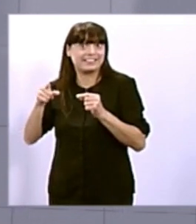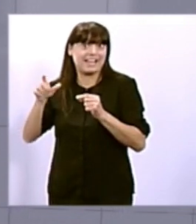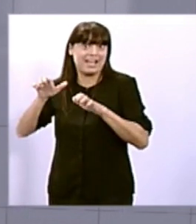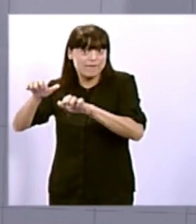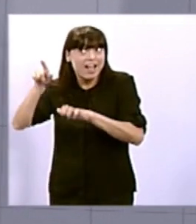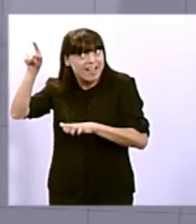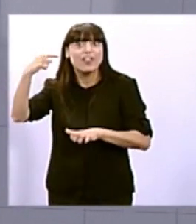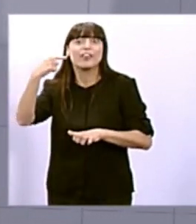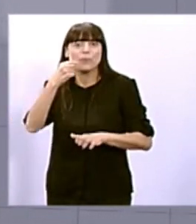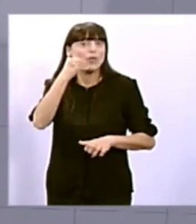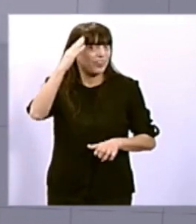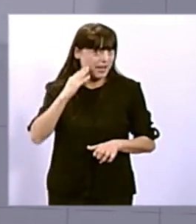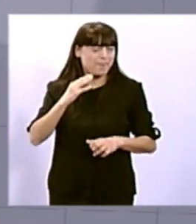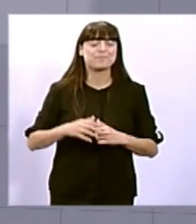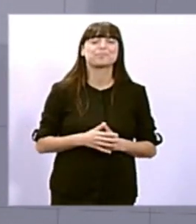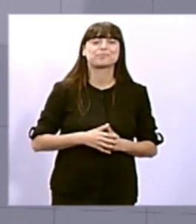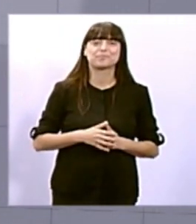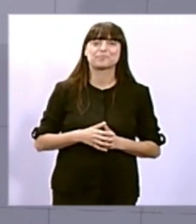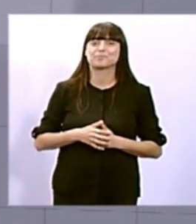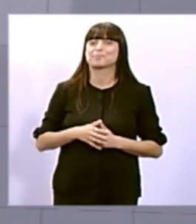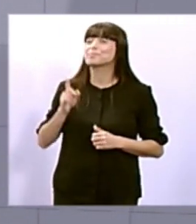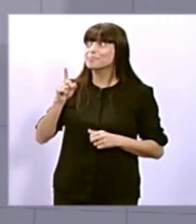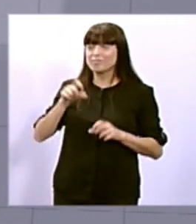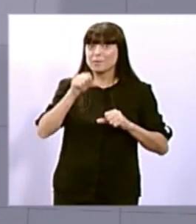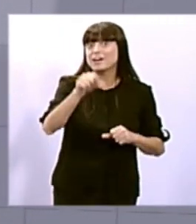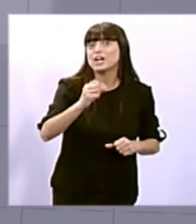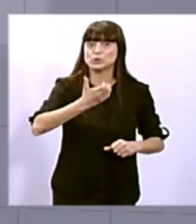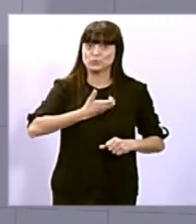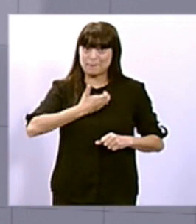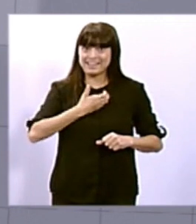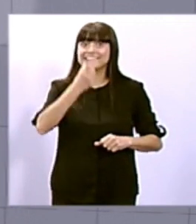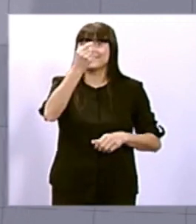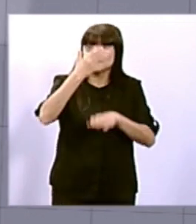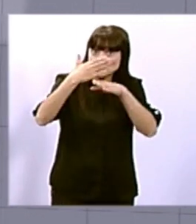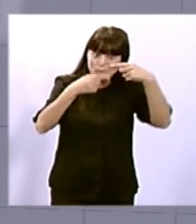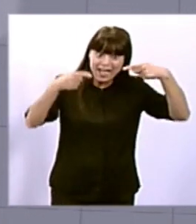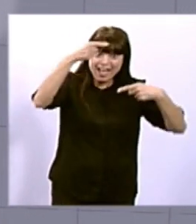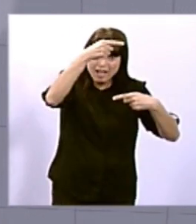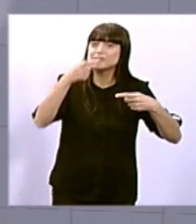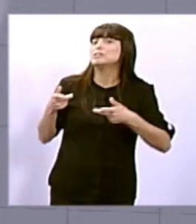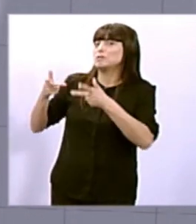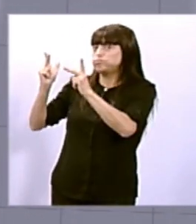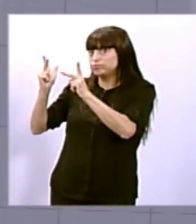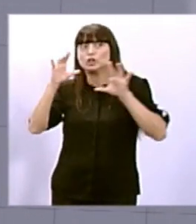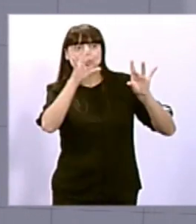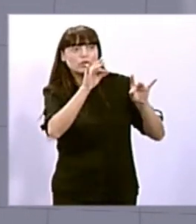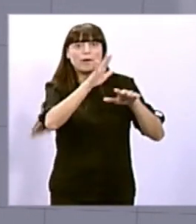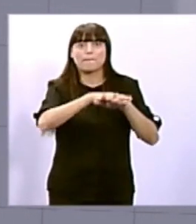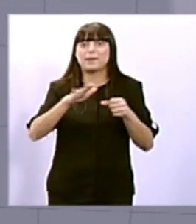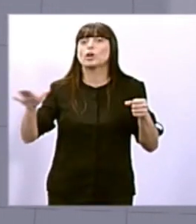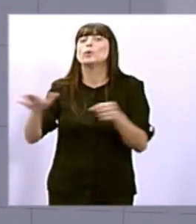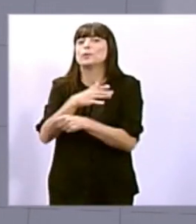ajuntaments tindran aquest marge econòmic que demanaven per fer front a la pandèmia. La primera pregunta és com valoren aquest anunci de la ministra?